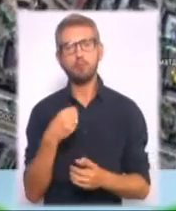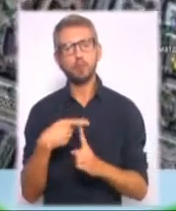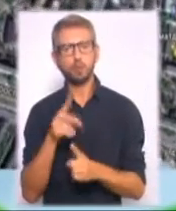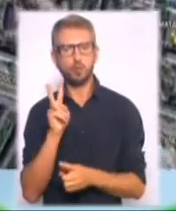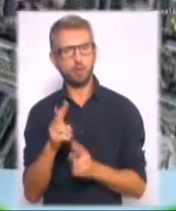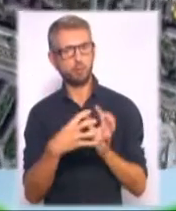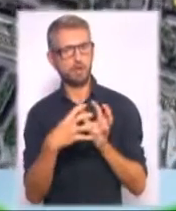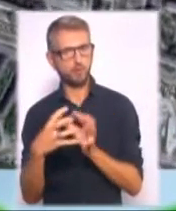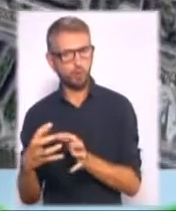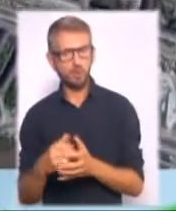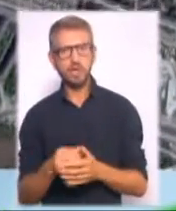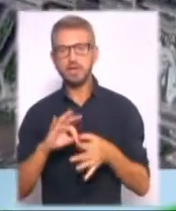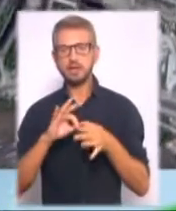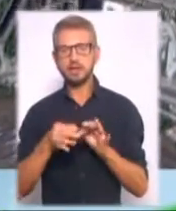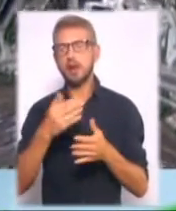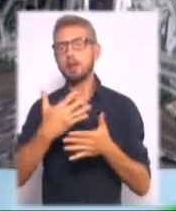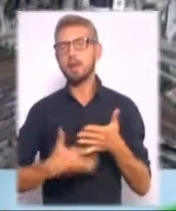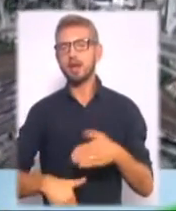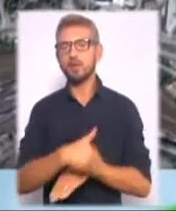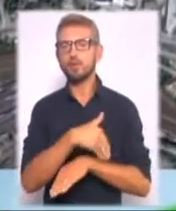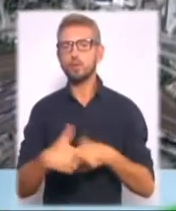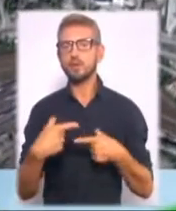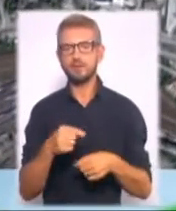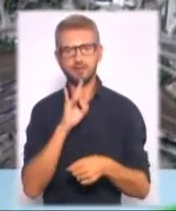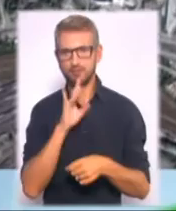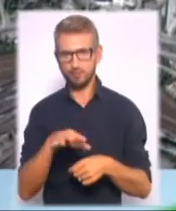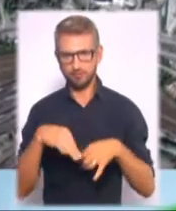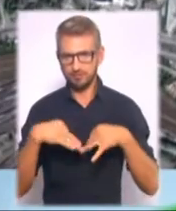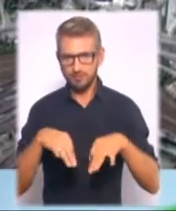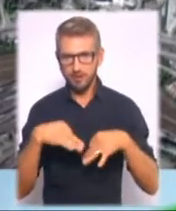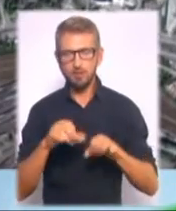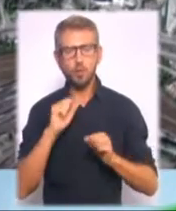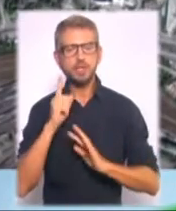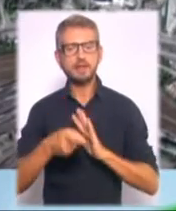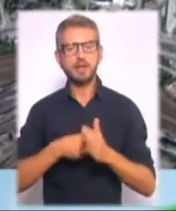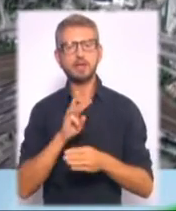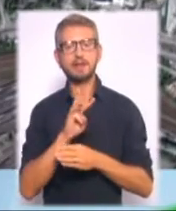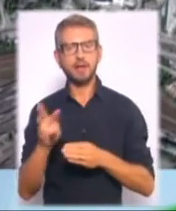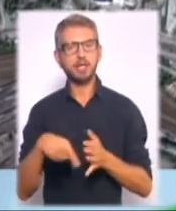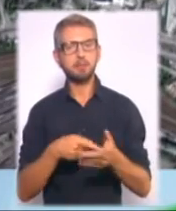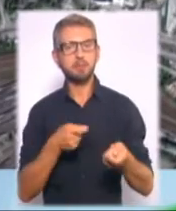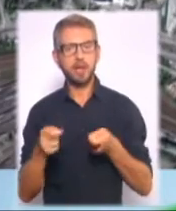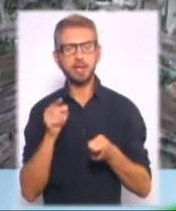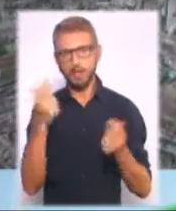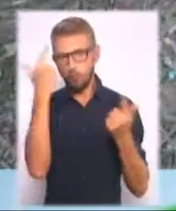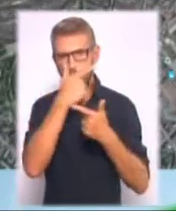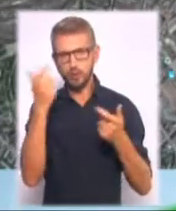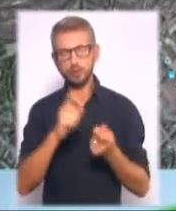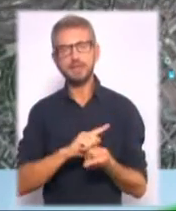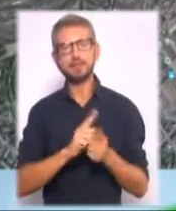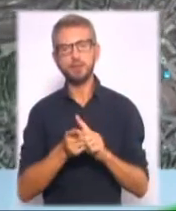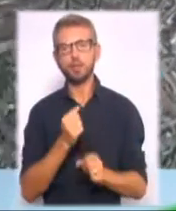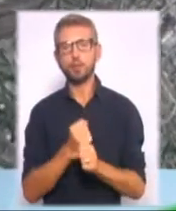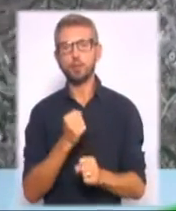Детальний перелік вулиць, де діють обмеження руху, можна дізнатися на сайті мерії. Там саме оприлюднені і зміни у роботі